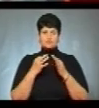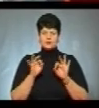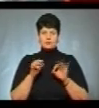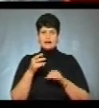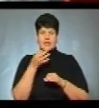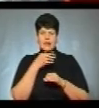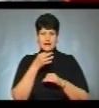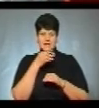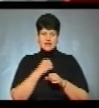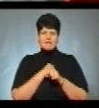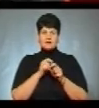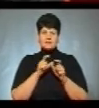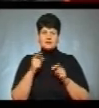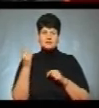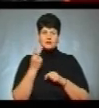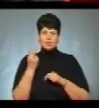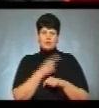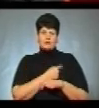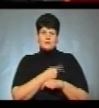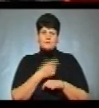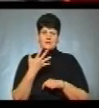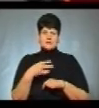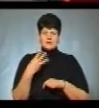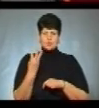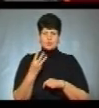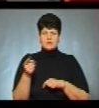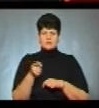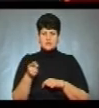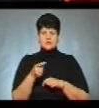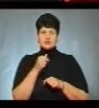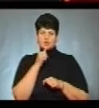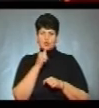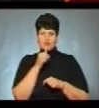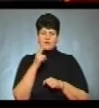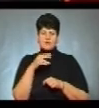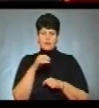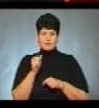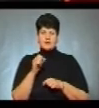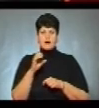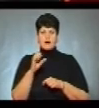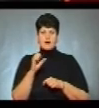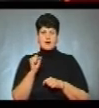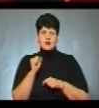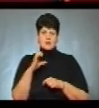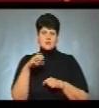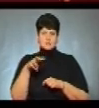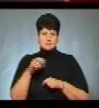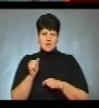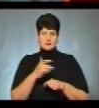в аптеці Другої тернопільської поліклініки 53 тернополян з цукровим діабетом, астмою і серцево-судинними захворюваннями.